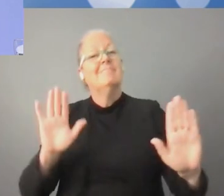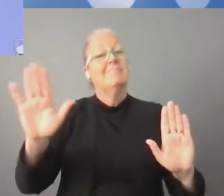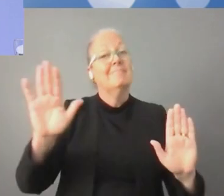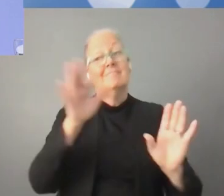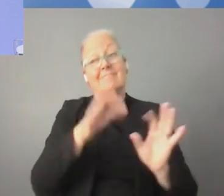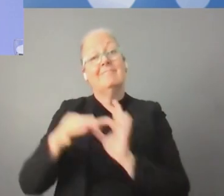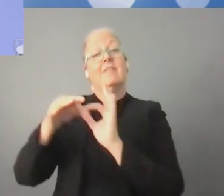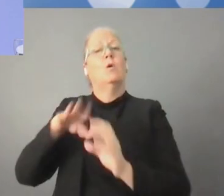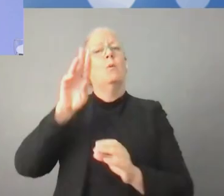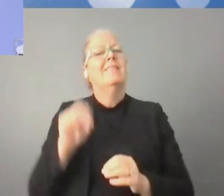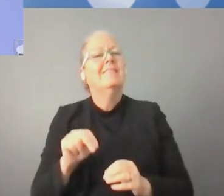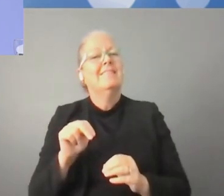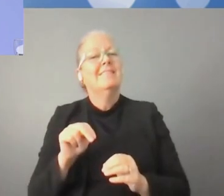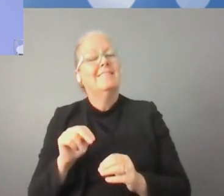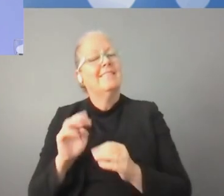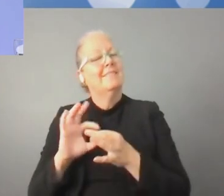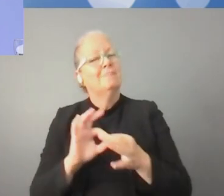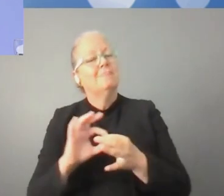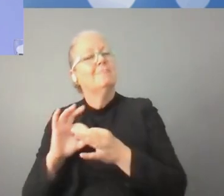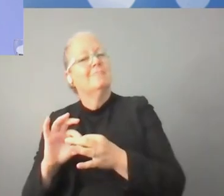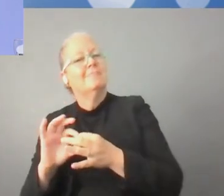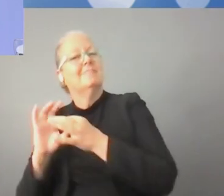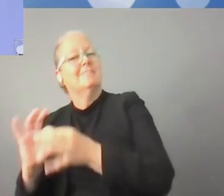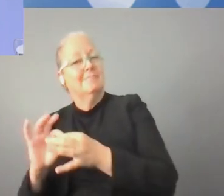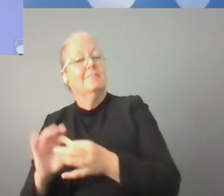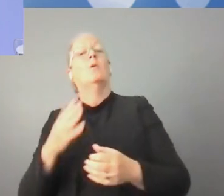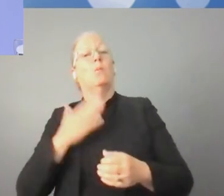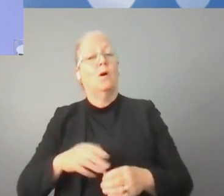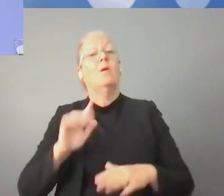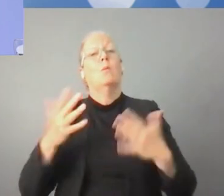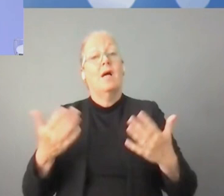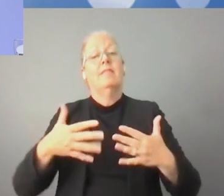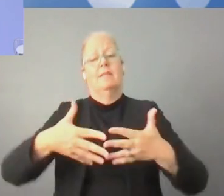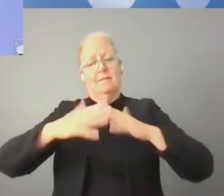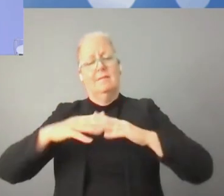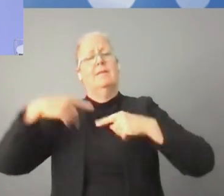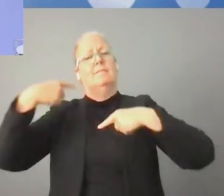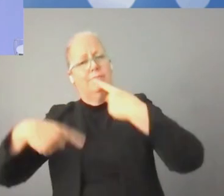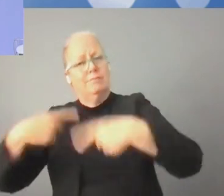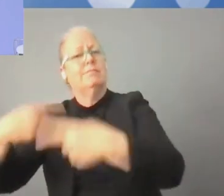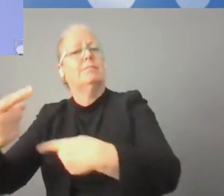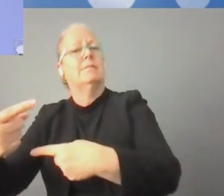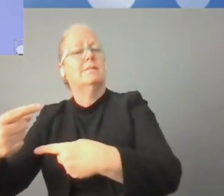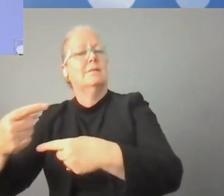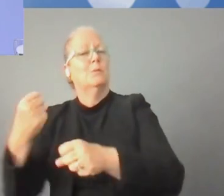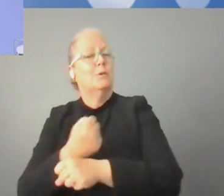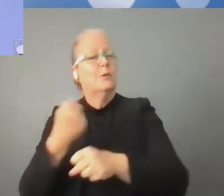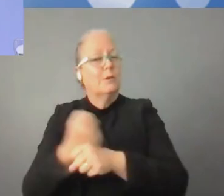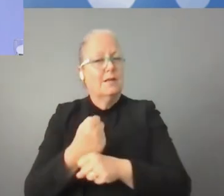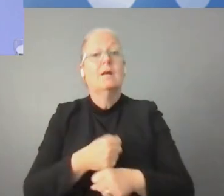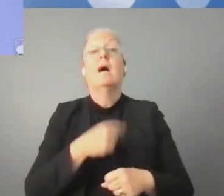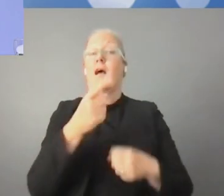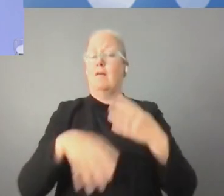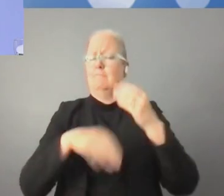الذكاء الاصطناعي أيضا. وكذلك الاتحاد العالمي للاتصالات